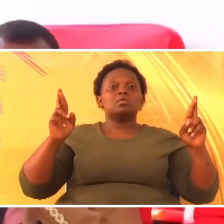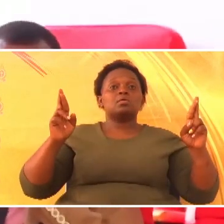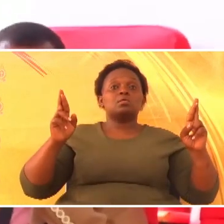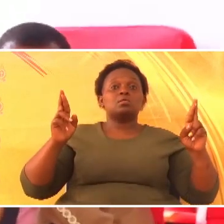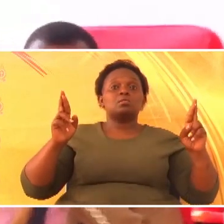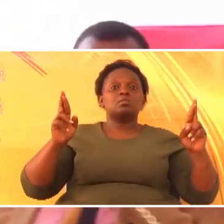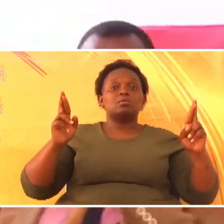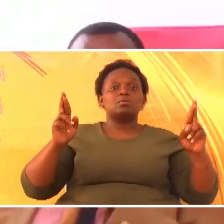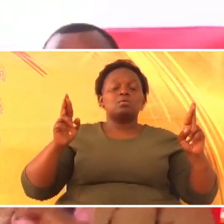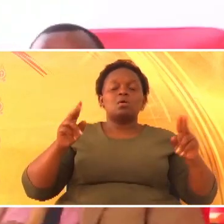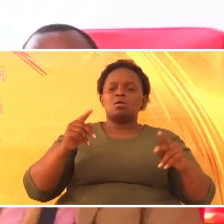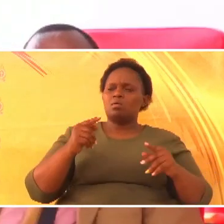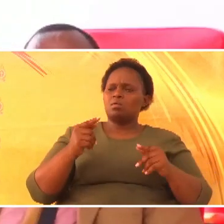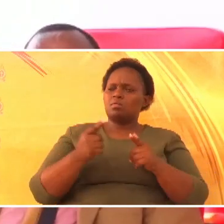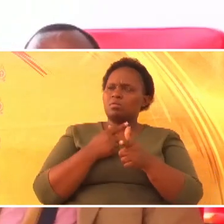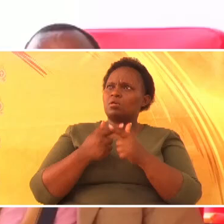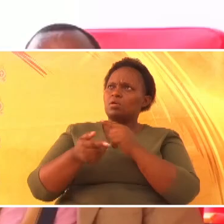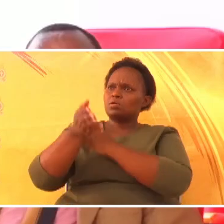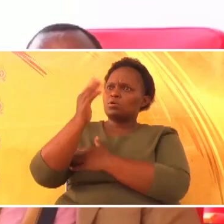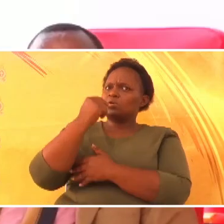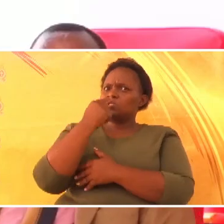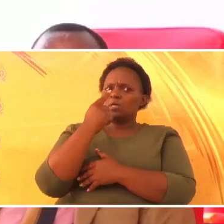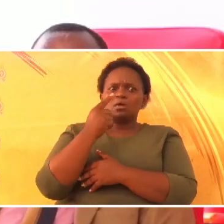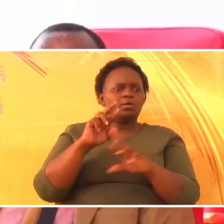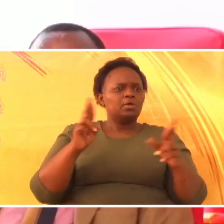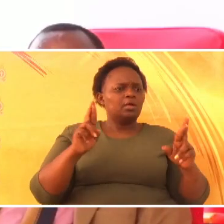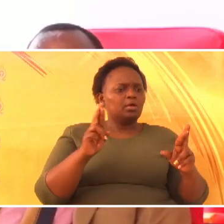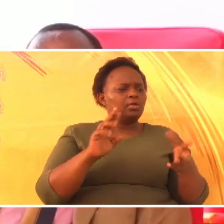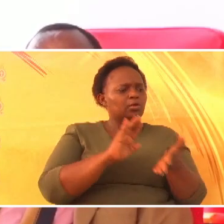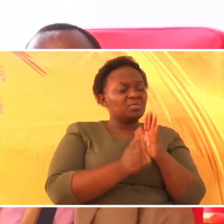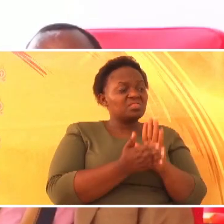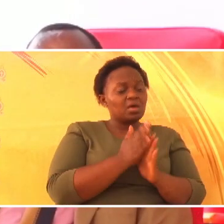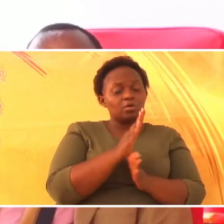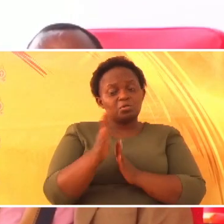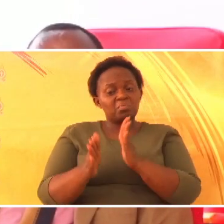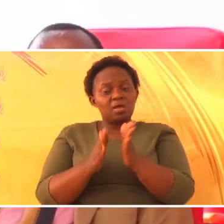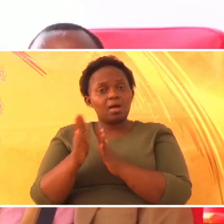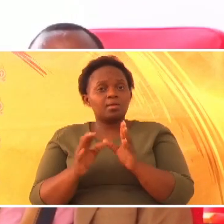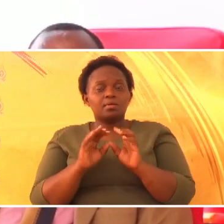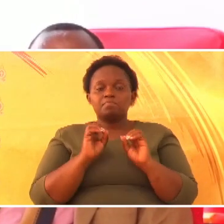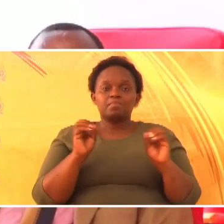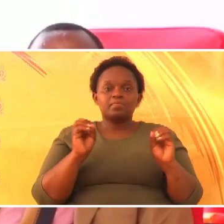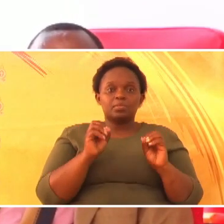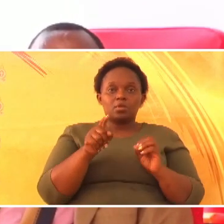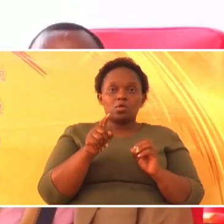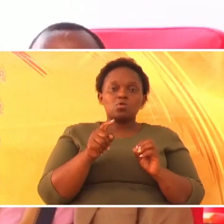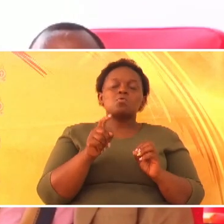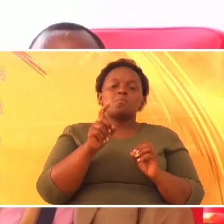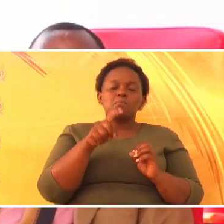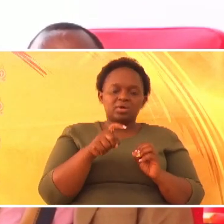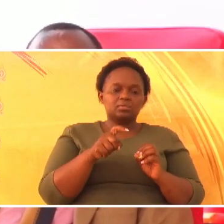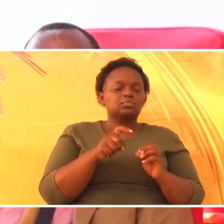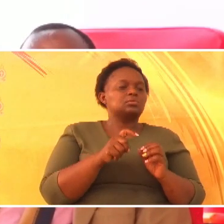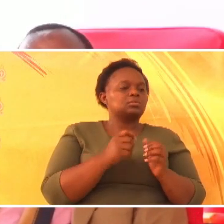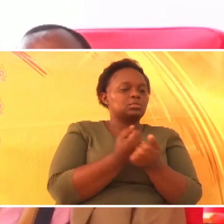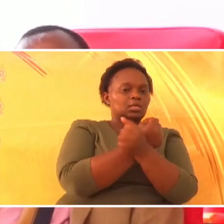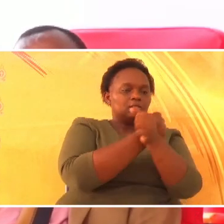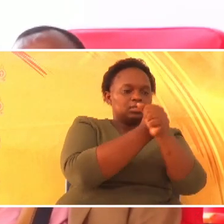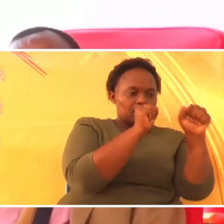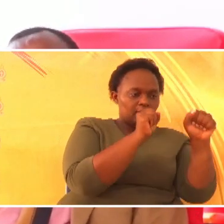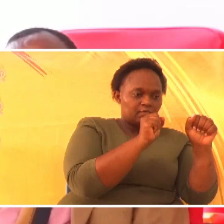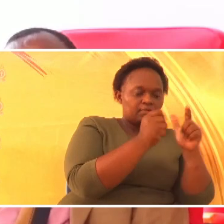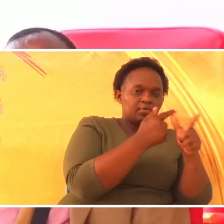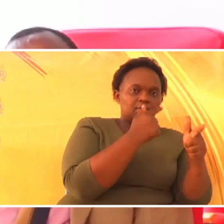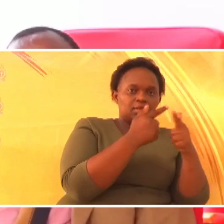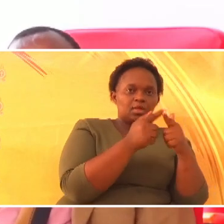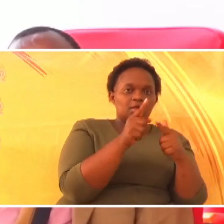ready kabla hujaanza vizu, uende kuandami ya Yesu Kristo, akuokoe, ili uweze